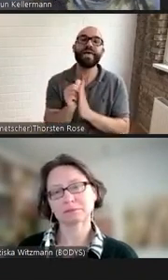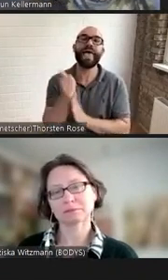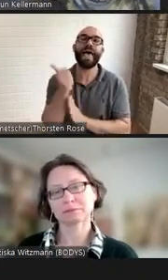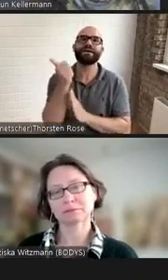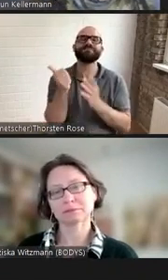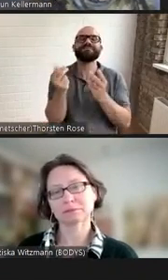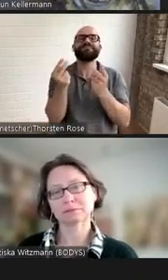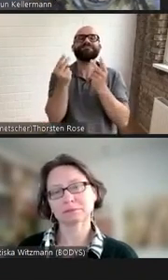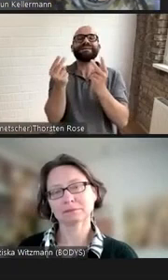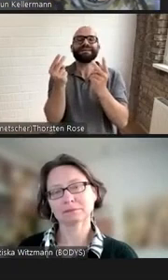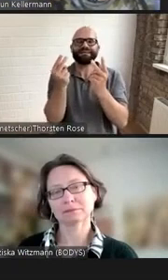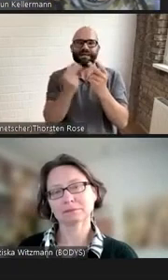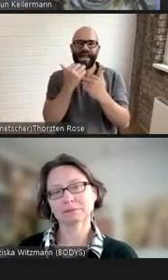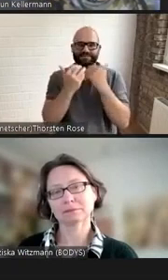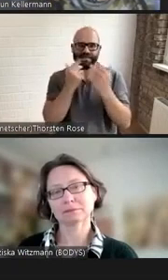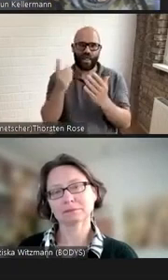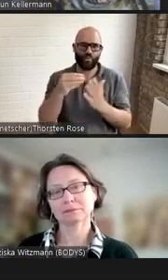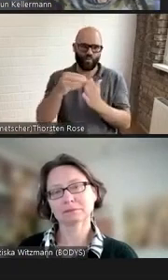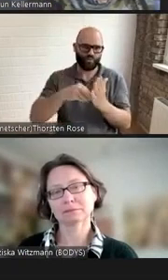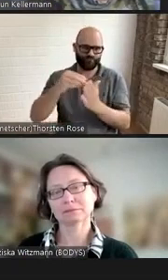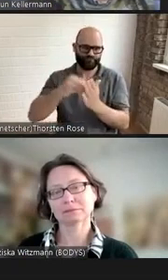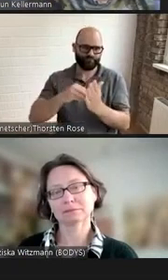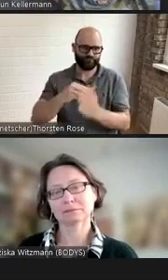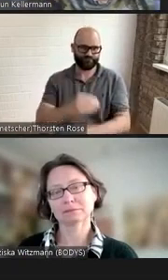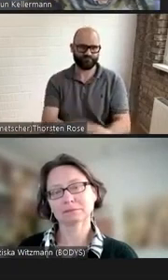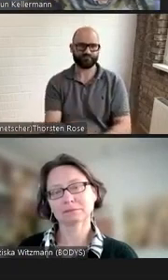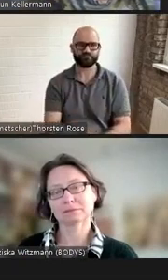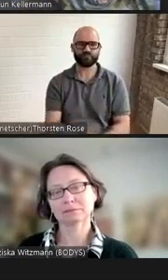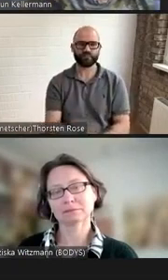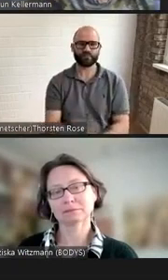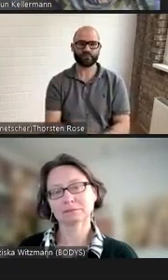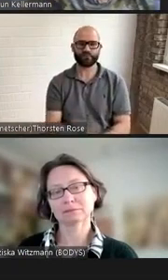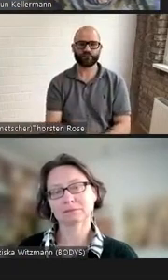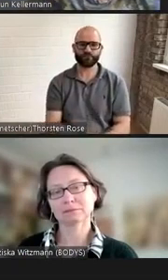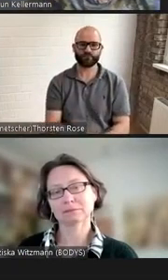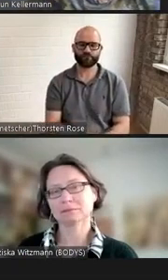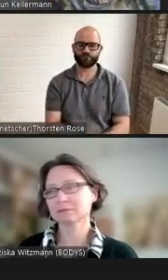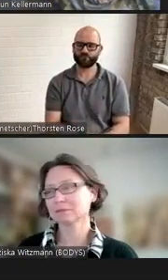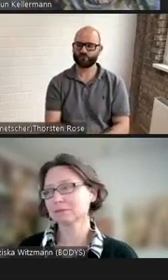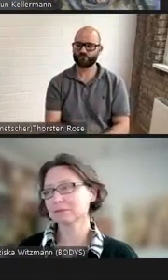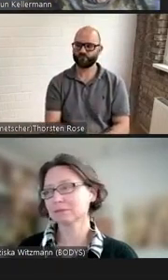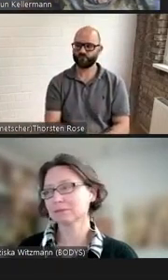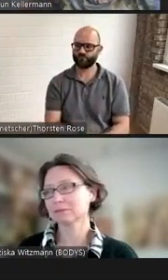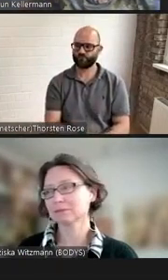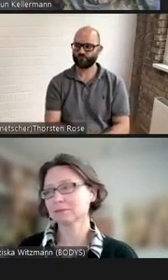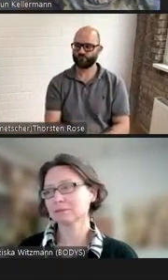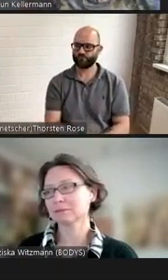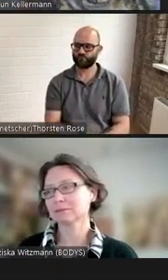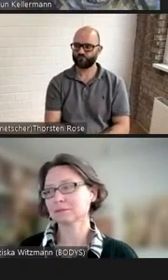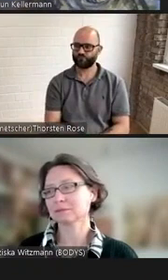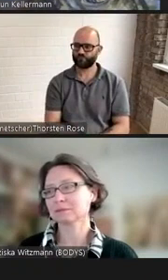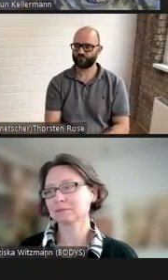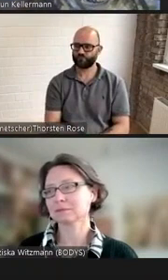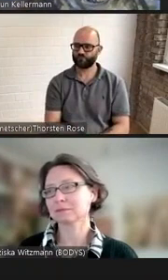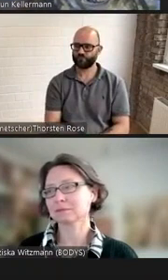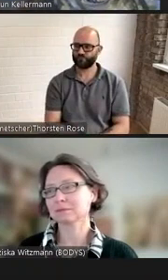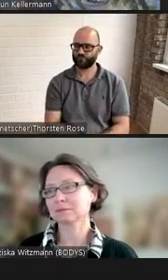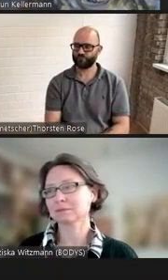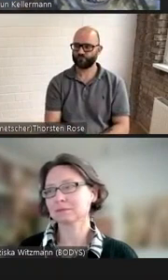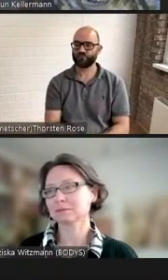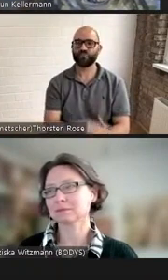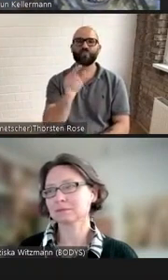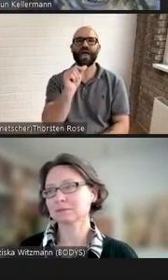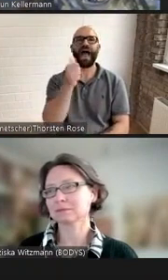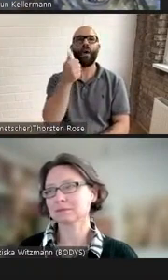gewesen sei. Die Hauptfigur ist der körperbehinderte